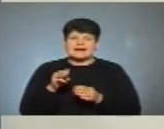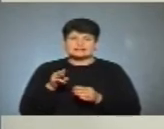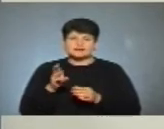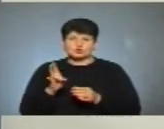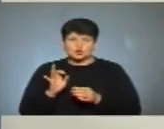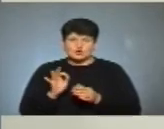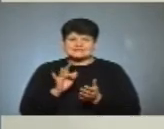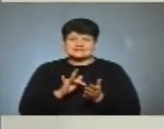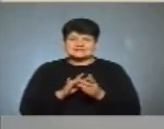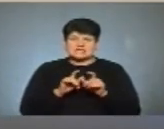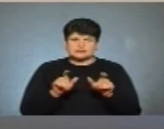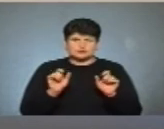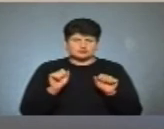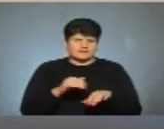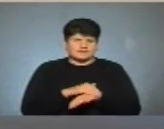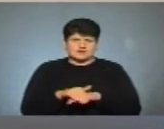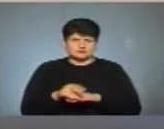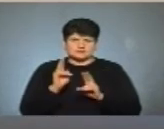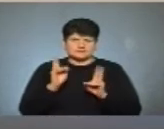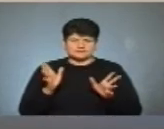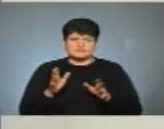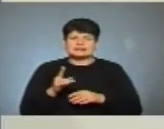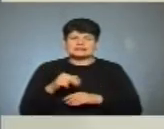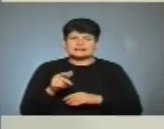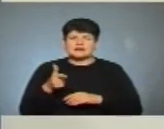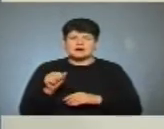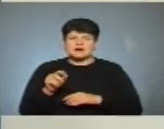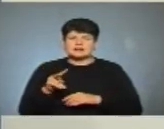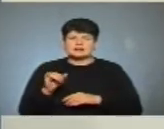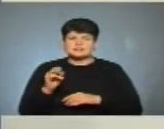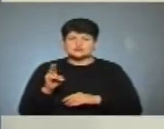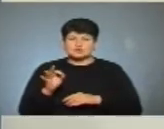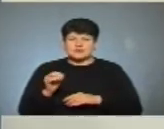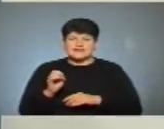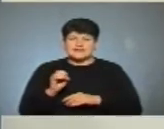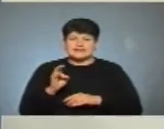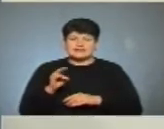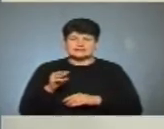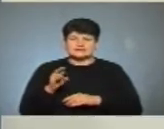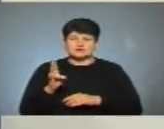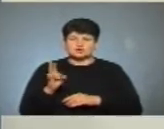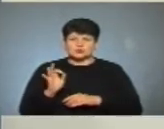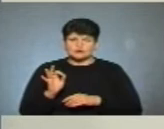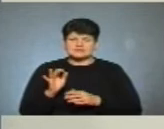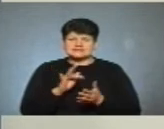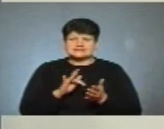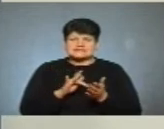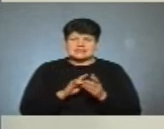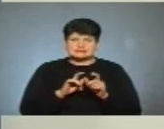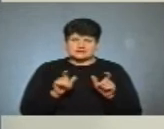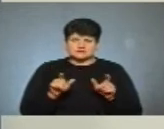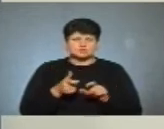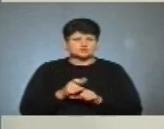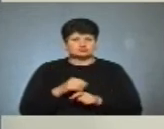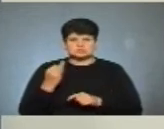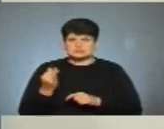Ви одразу кажіть адресу, можливо, вони всі знаєте. На Буварі Данила Галицького була відкрита етноцентр. Дуже